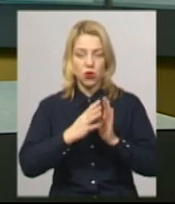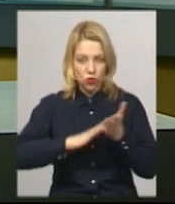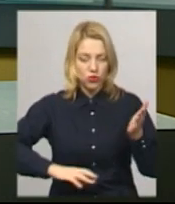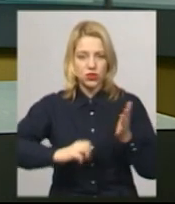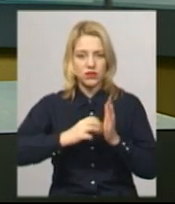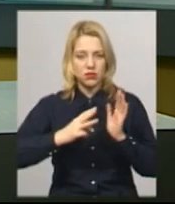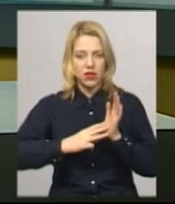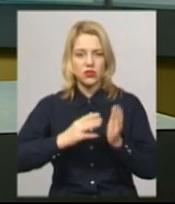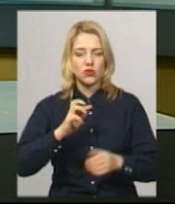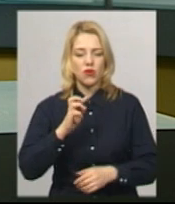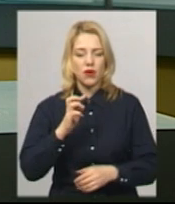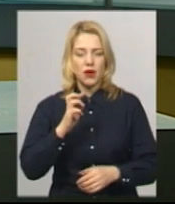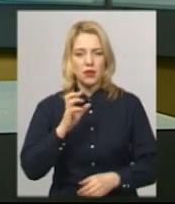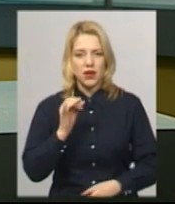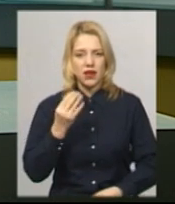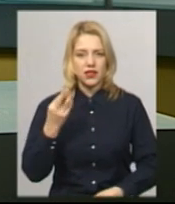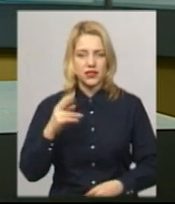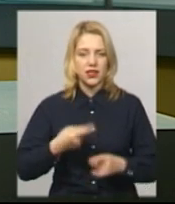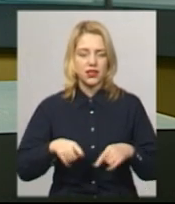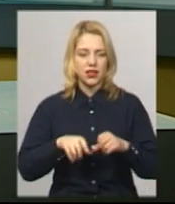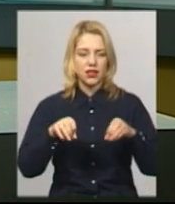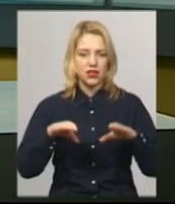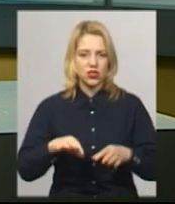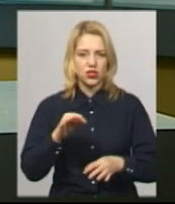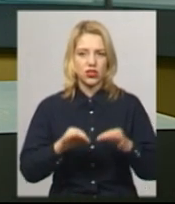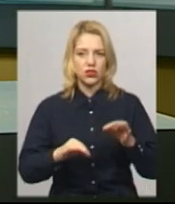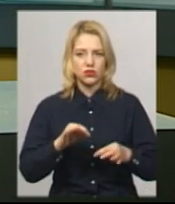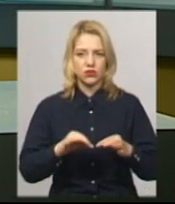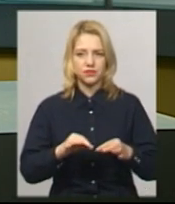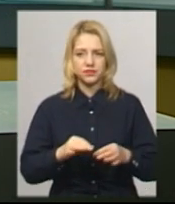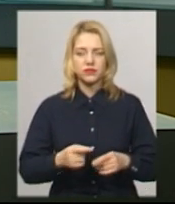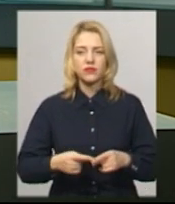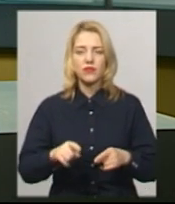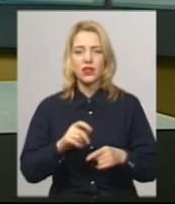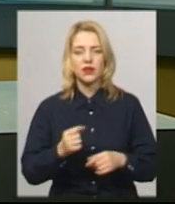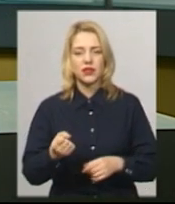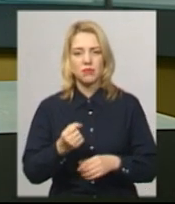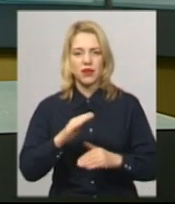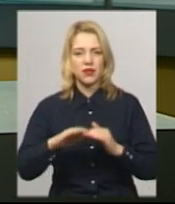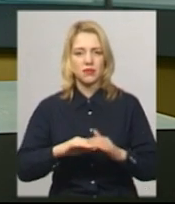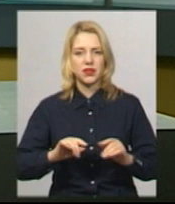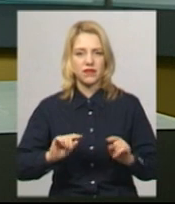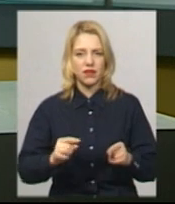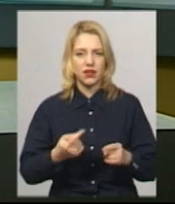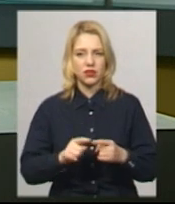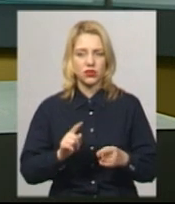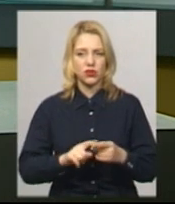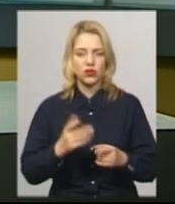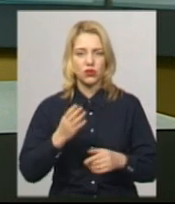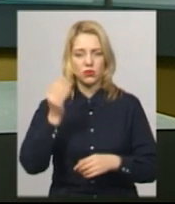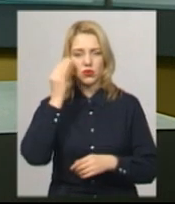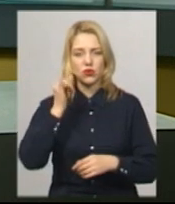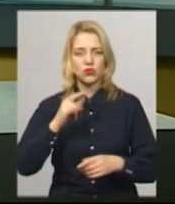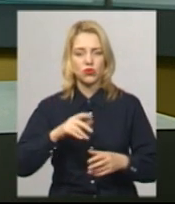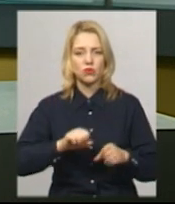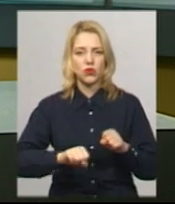Таке рішення сьогодні ухвалив суддя Хмельницького міськрайонного суду Володимир Навроцький. Тримання під вартою Романа Миколаєва, якого підозрюють у